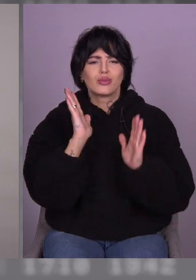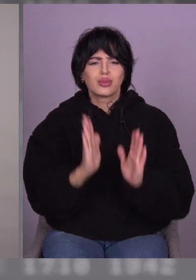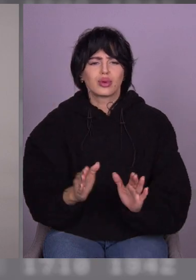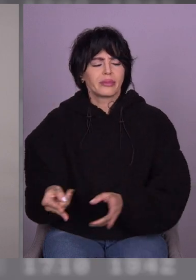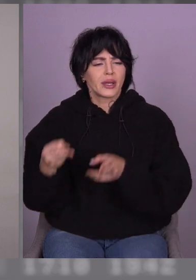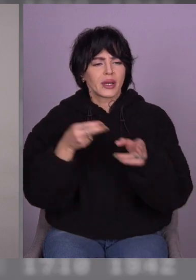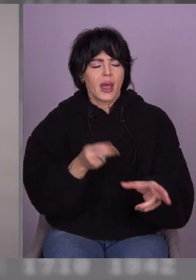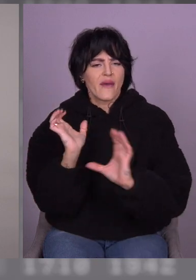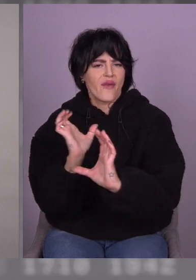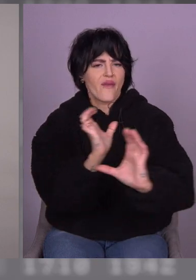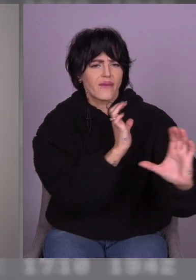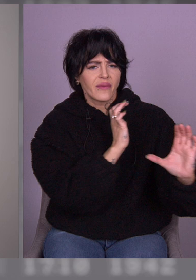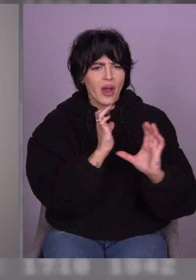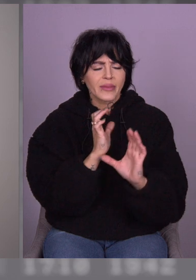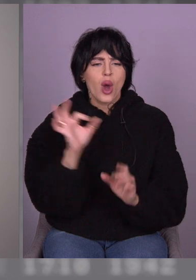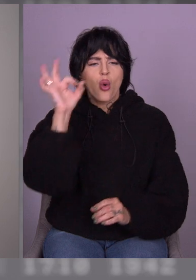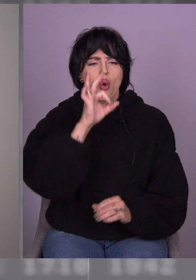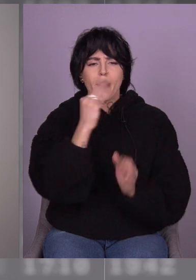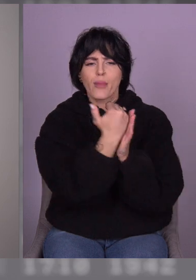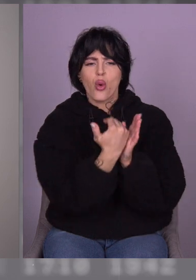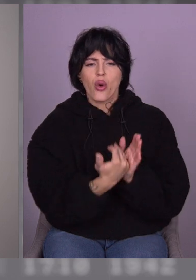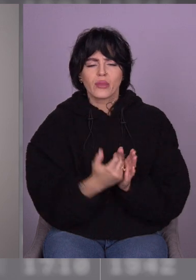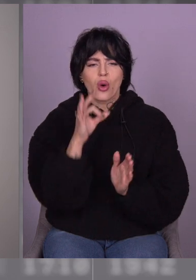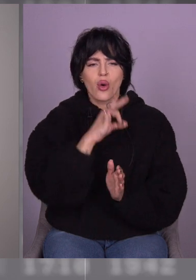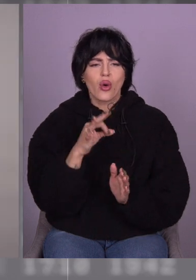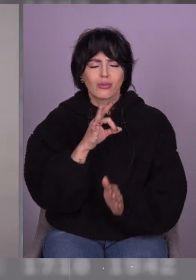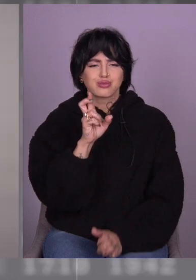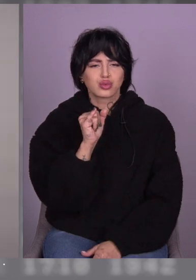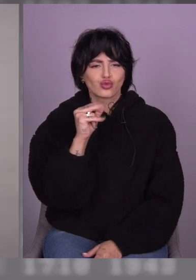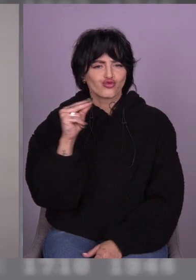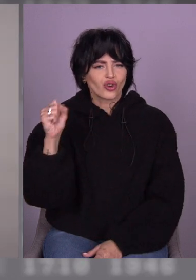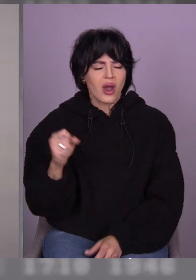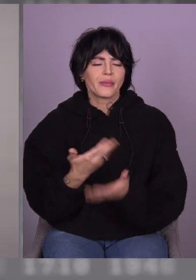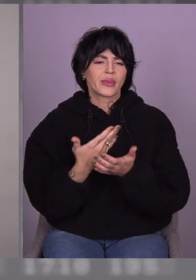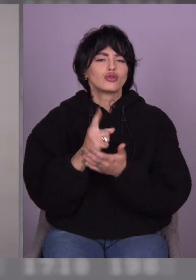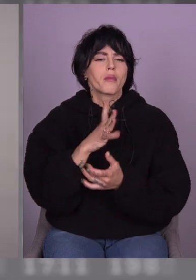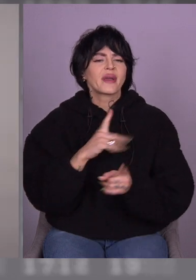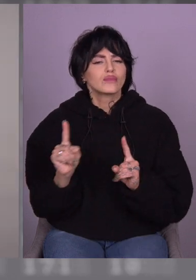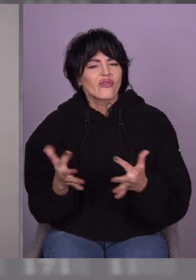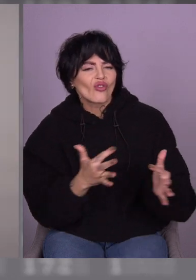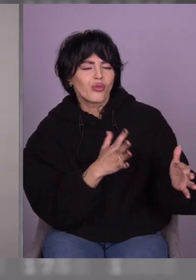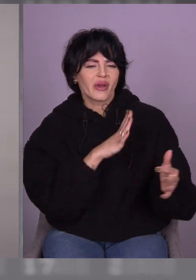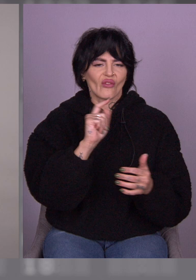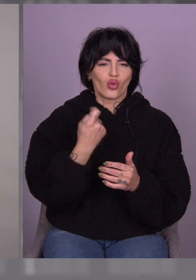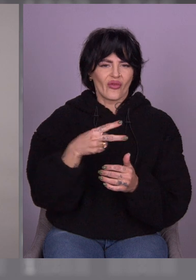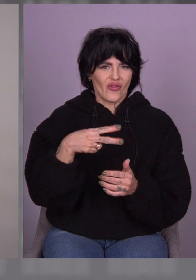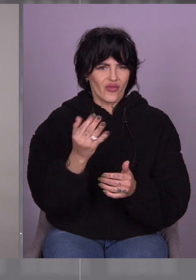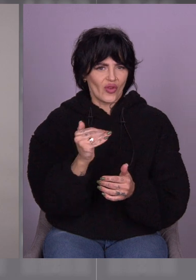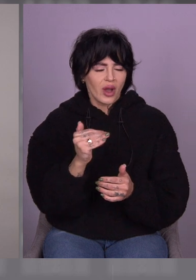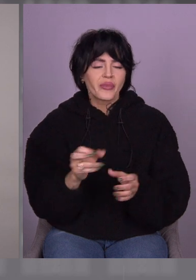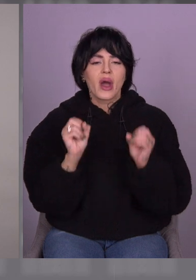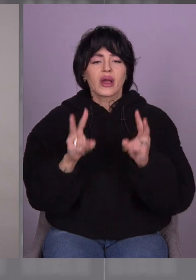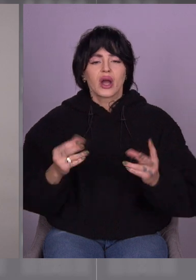група і будуть знімати програму про буч. Про події, які відбувалися, про те, як живуть